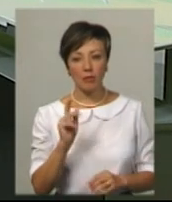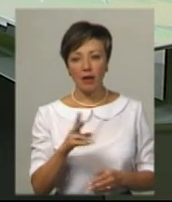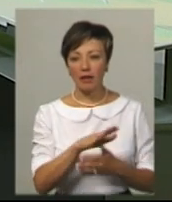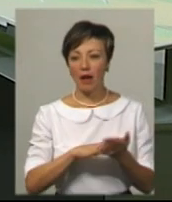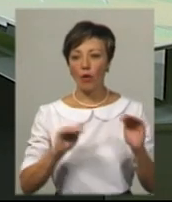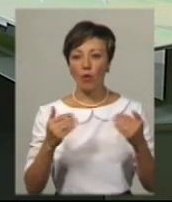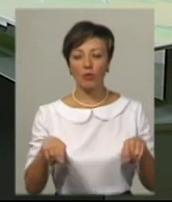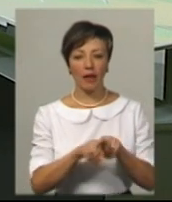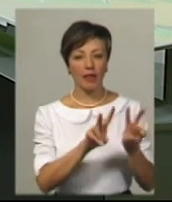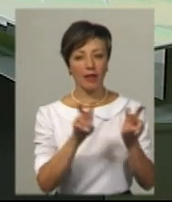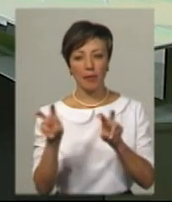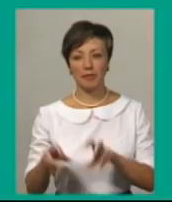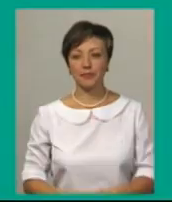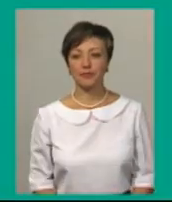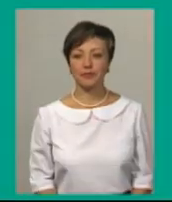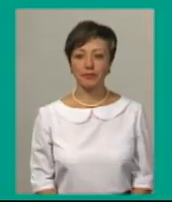коротко про такі теми.